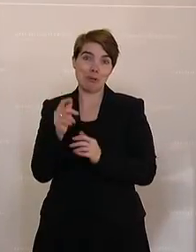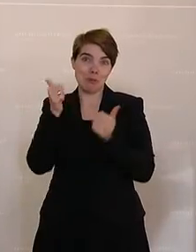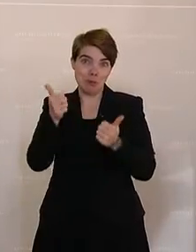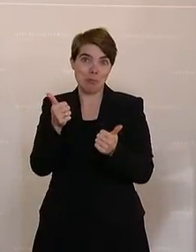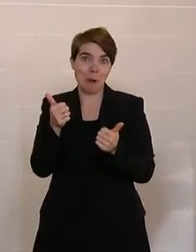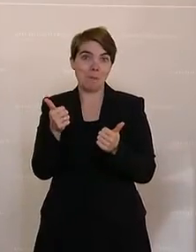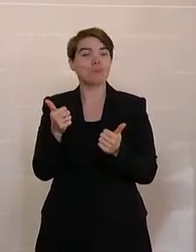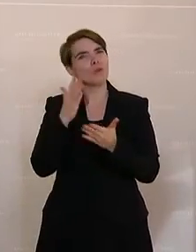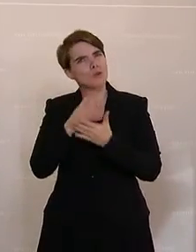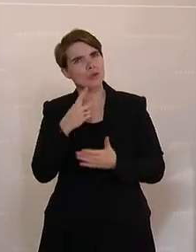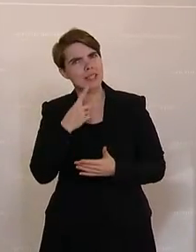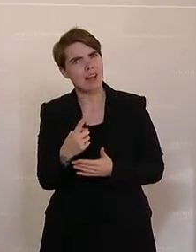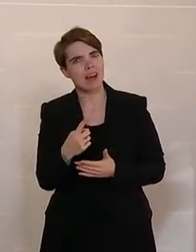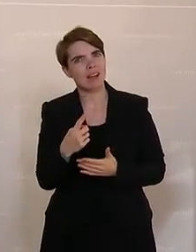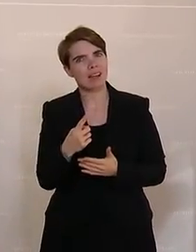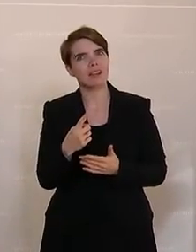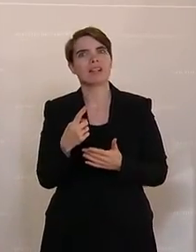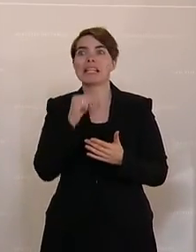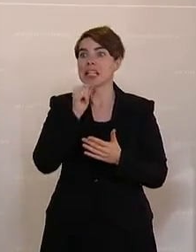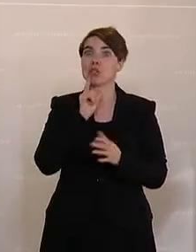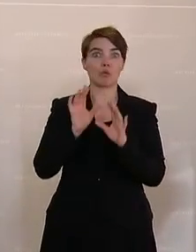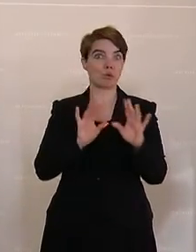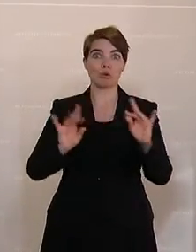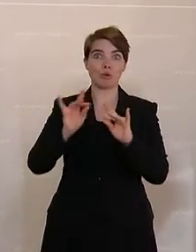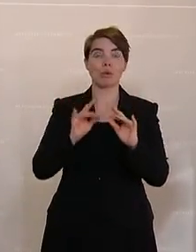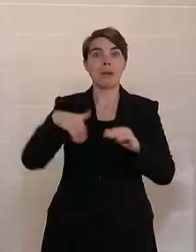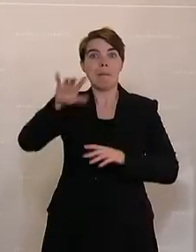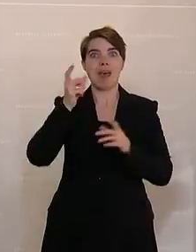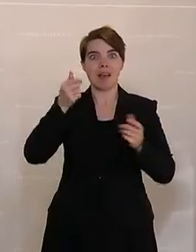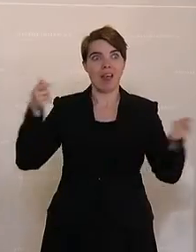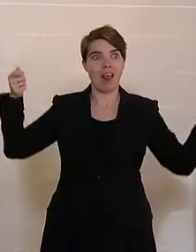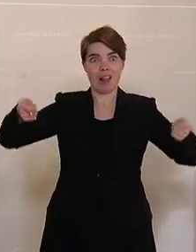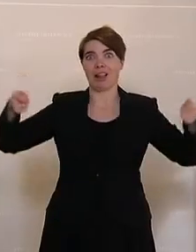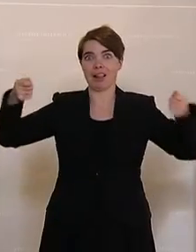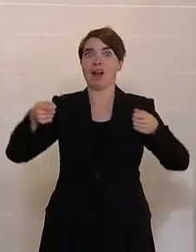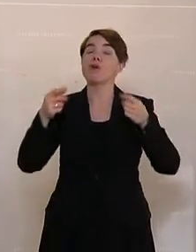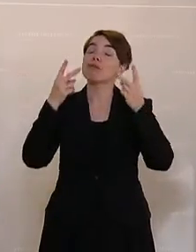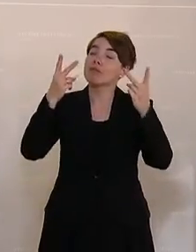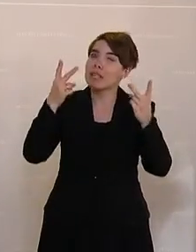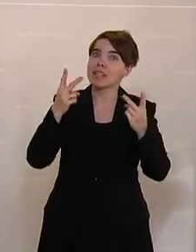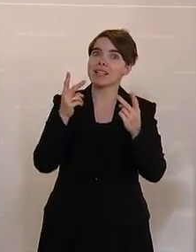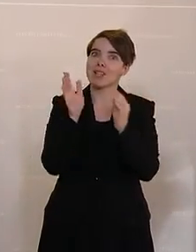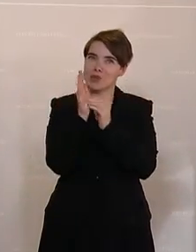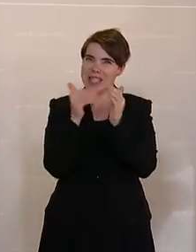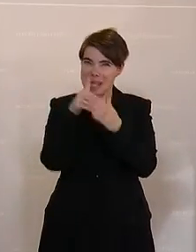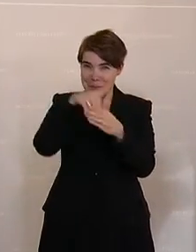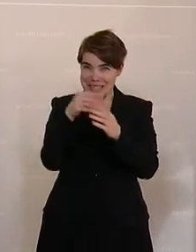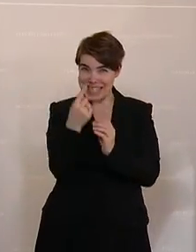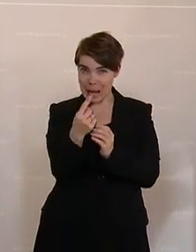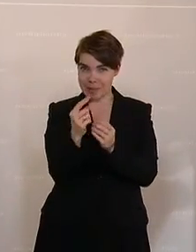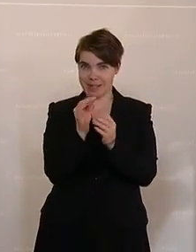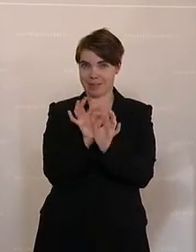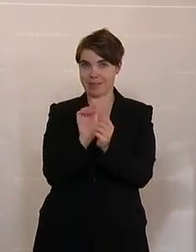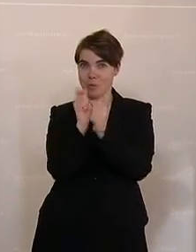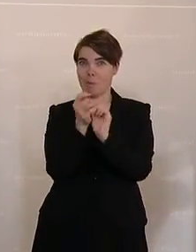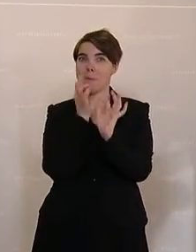Und wie gesagt, es geht nicht nur darum, mehr Geld in ein System hineinzuwerfen, sondern es geht auch darum, das System zu verbessern. Und ich glaube, diese